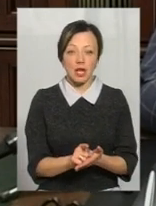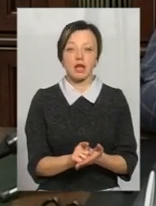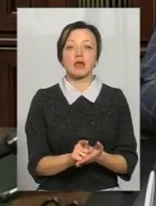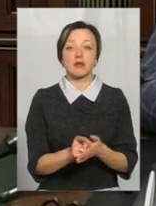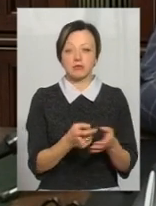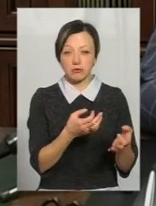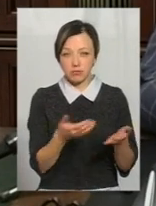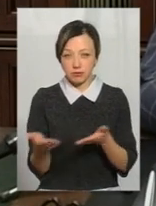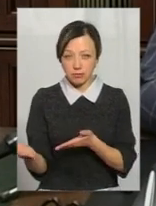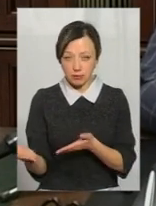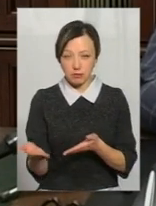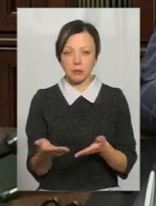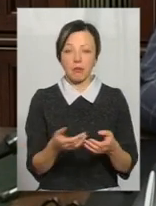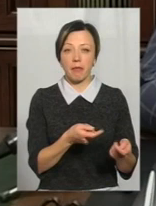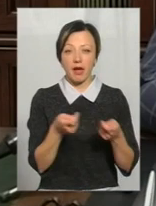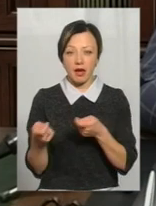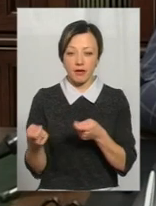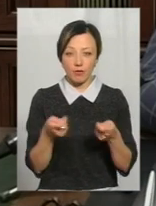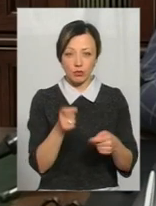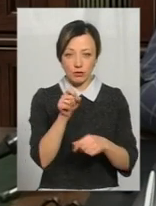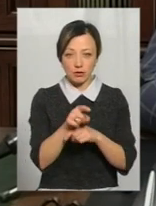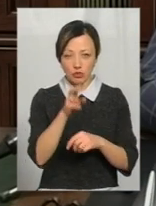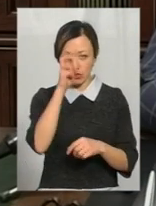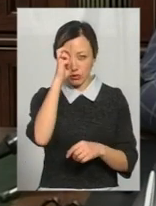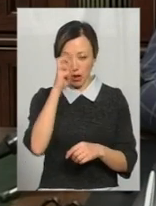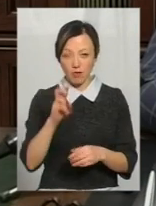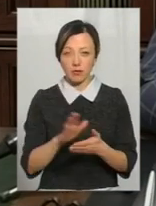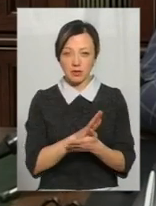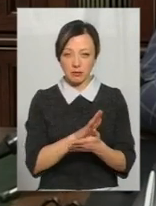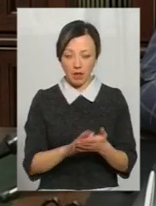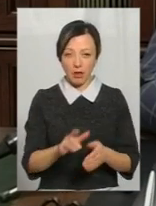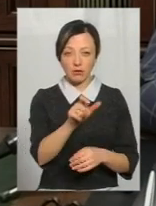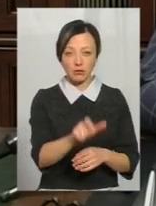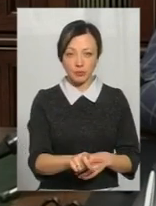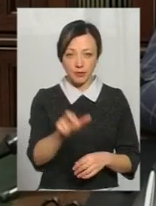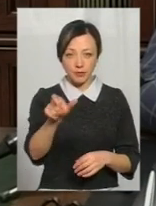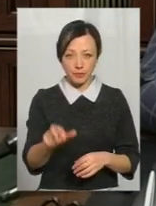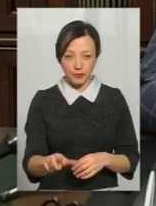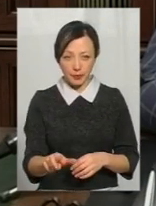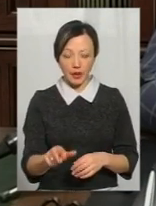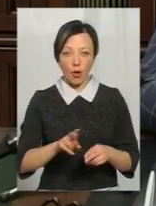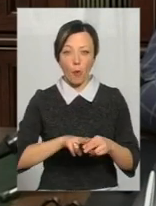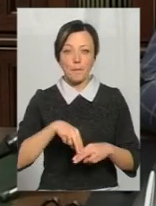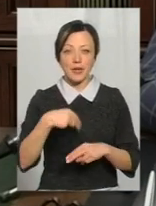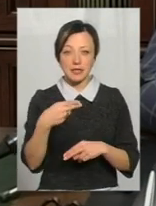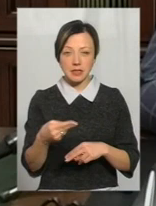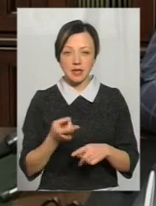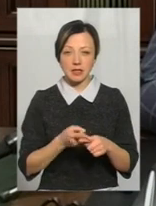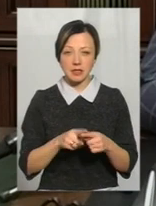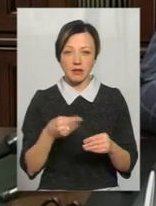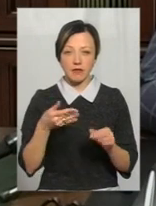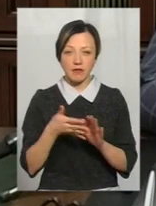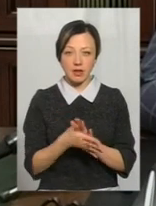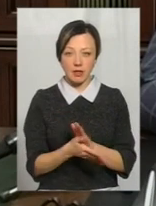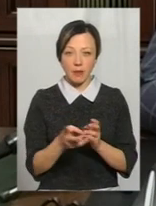їм кореспондується обов'язок держави щодо компенсації, оцих витрат на